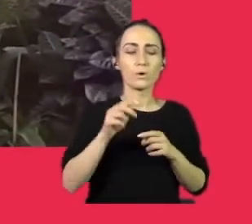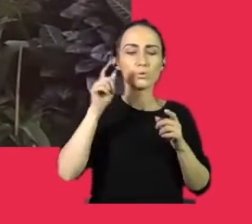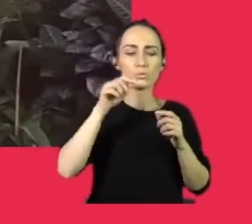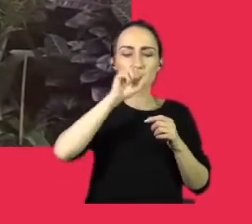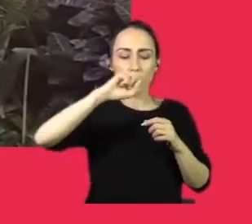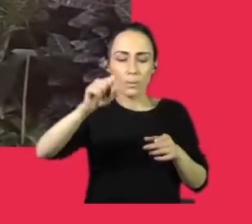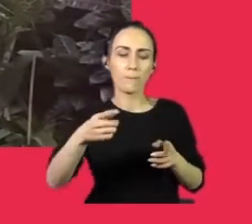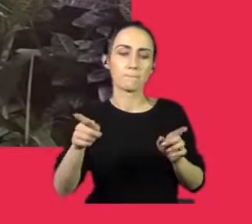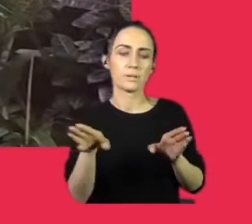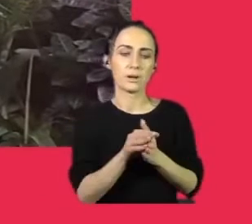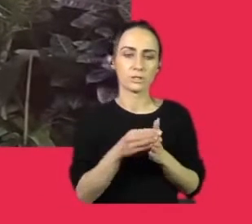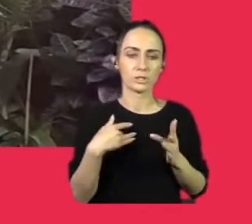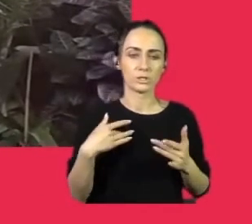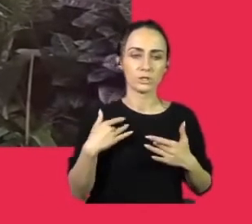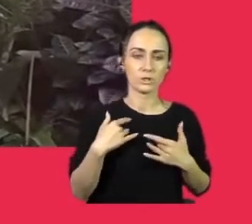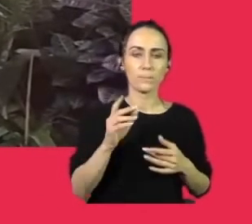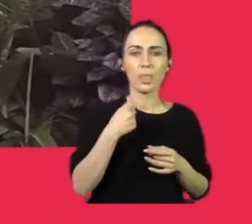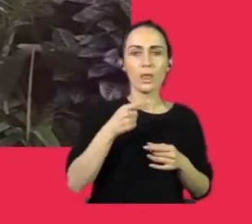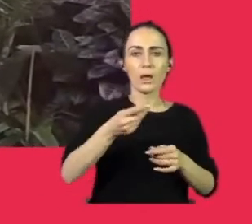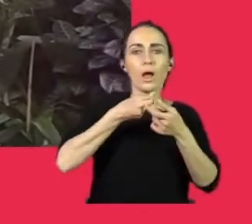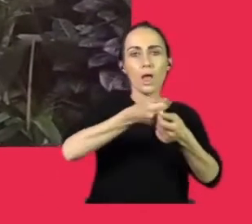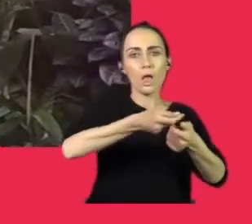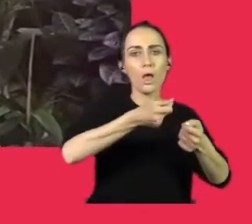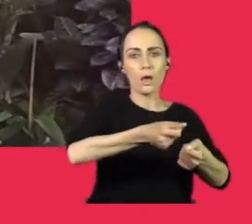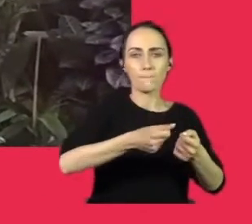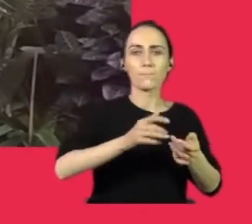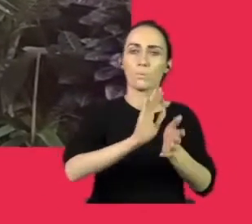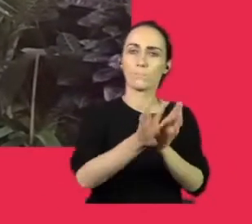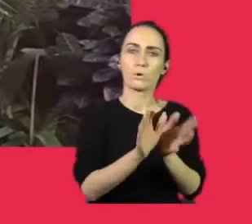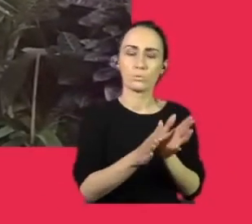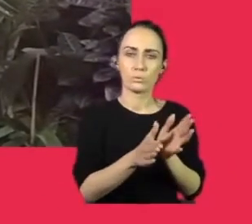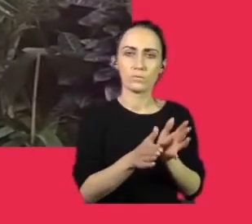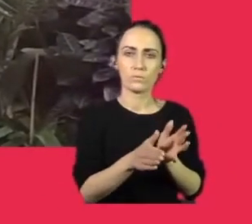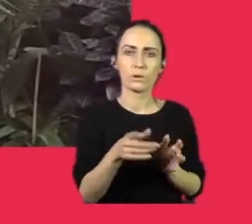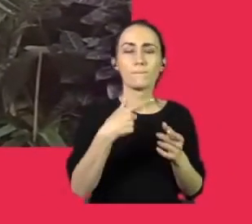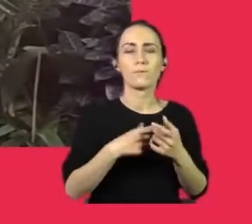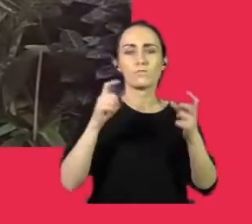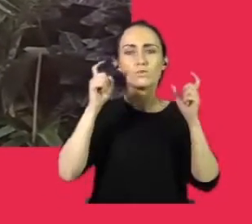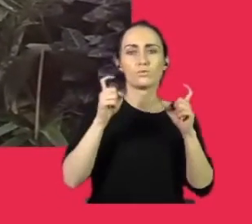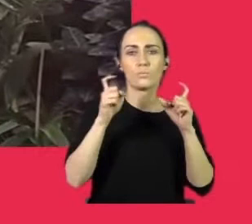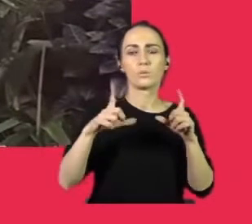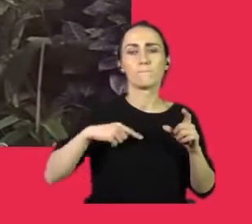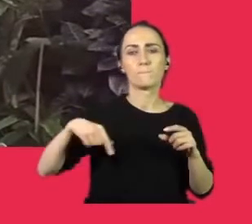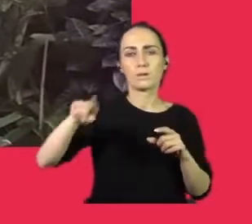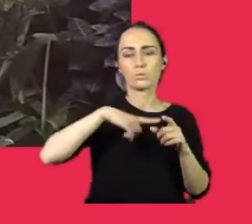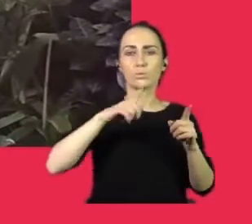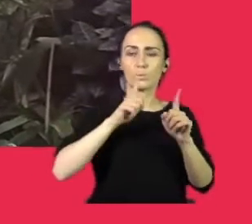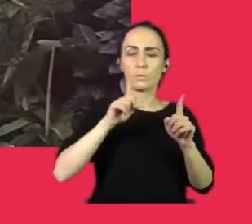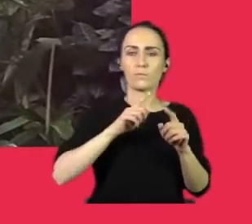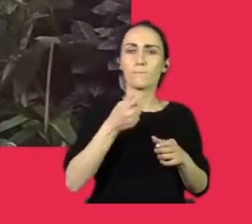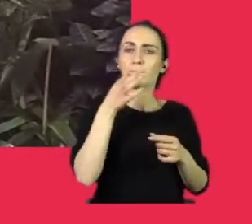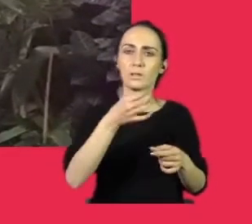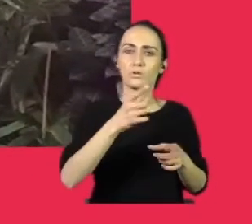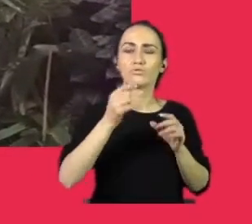podziwiać jakich opiekunowie karmią manaty i manaciątka. Ja właściwie powinnam rozpocząć rozmowę z Panem od pytania, co